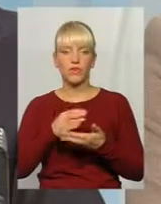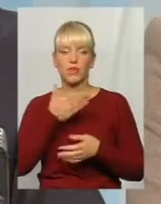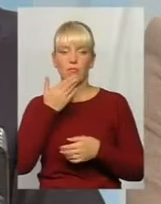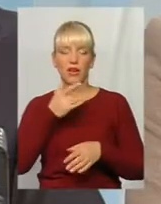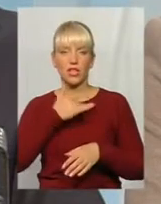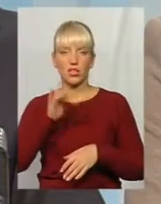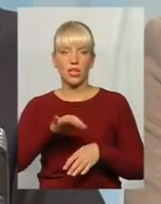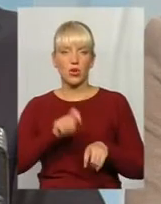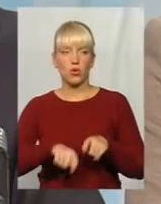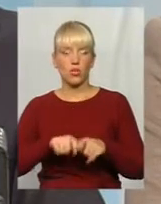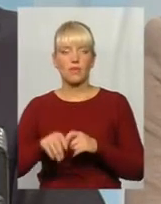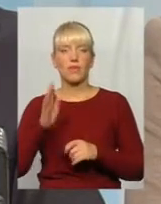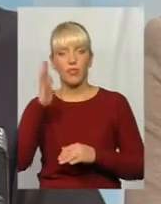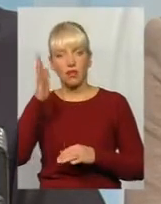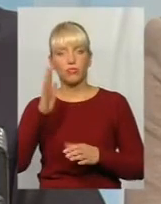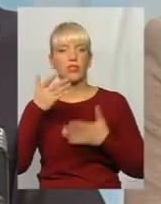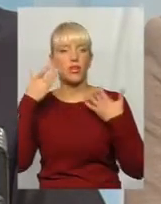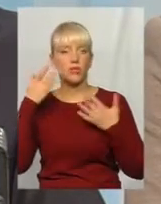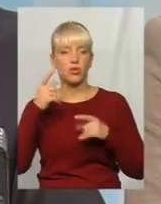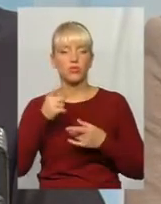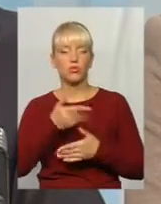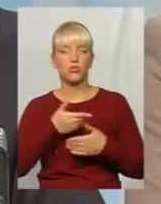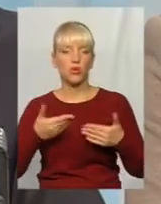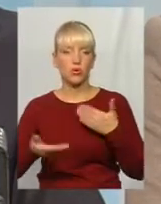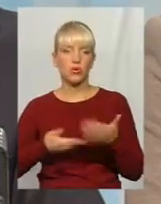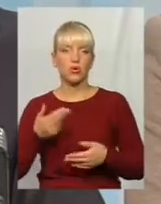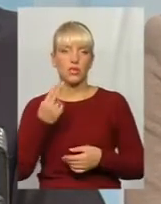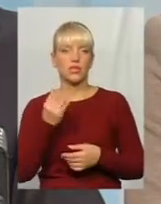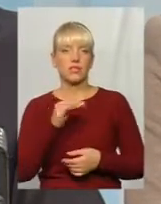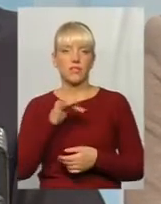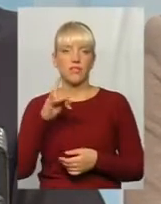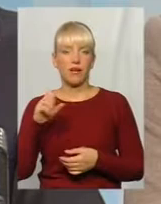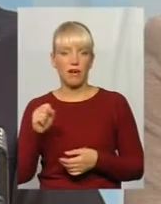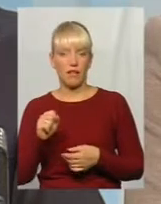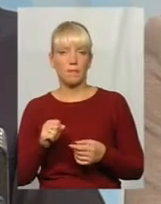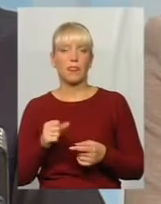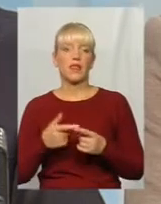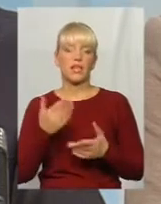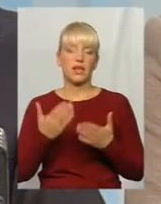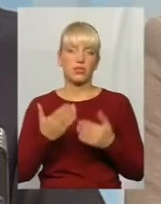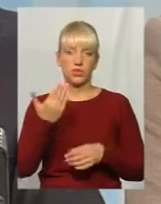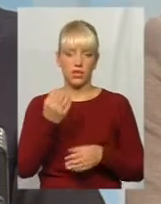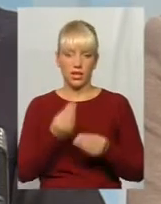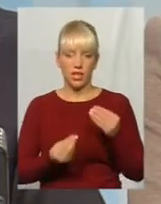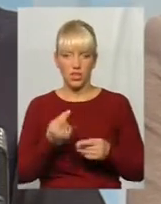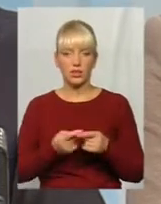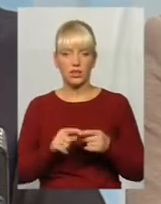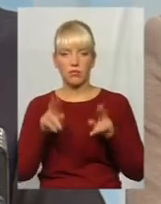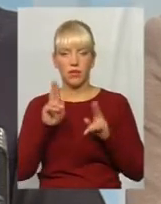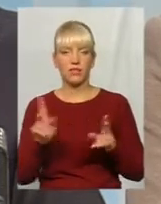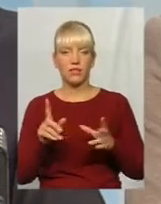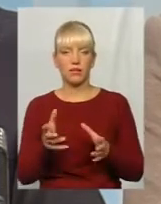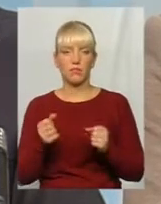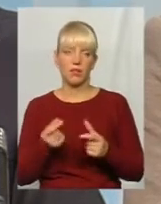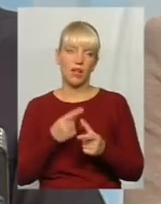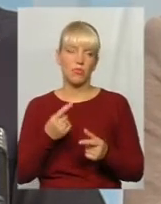їм буде потім простіше. Адже ми рухаємося в цифрову еру, ми вже в ній, і ти або граєш за тими правилами, які прийнято, або просто виходиш